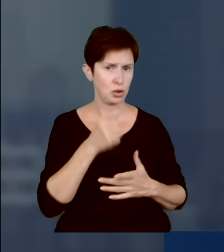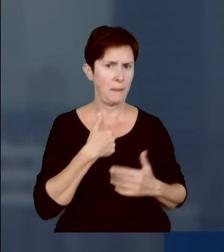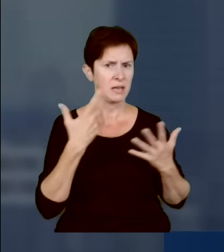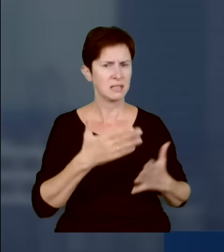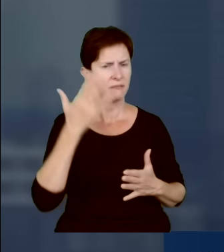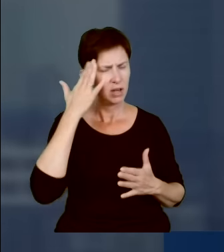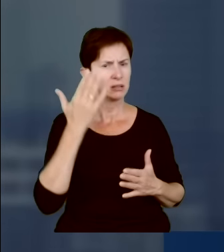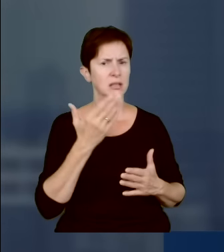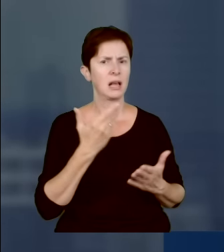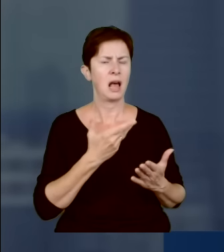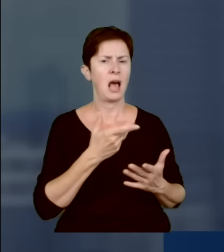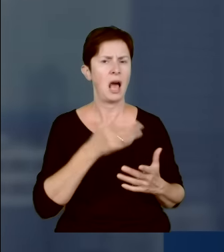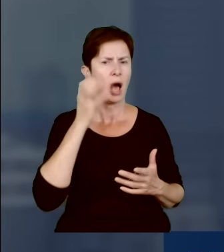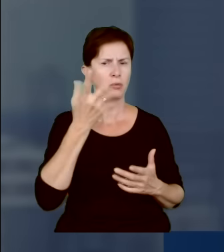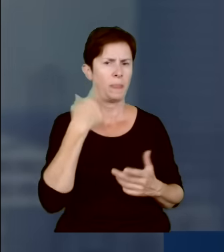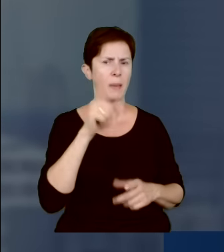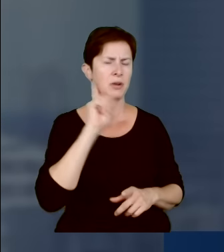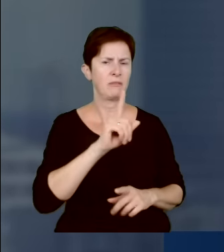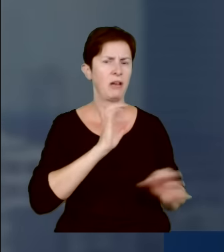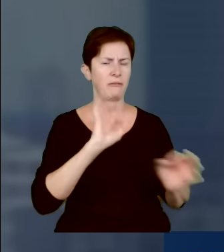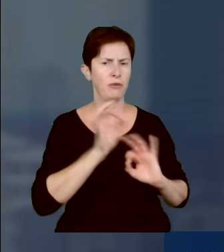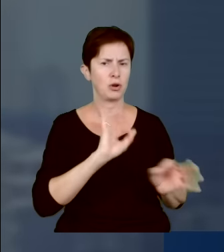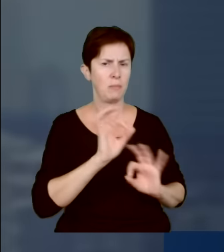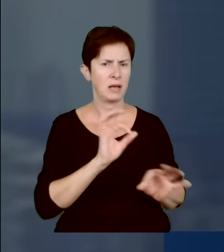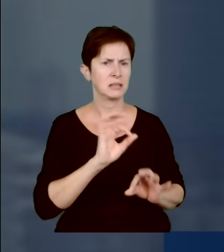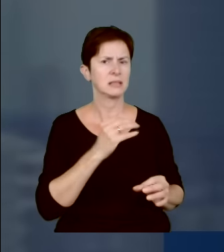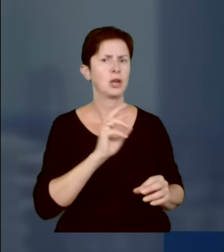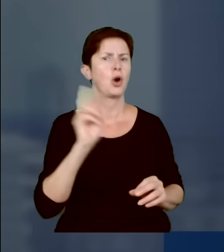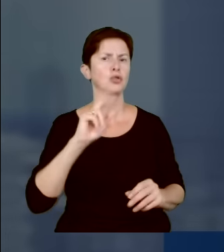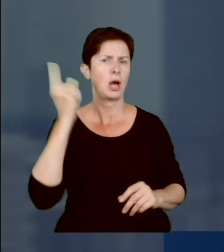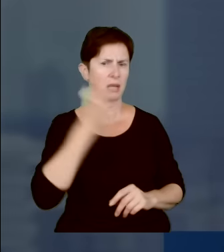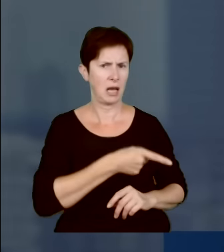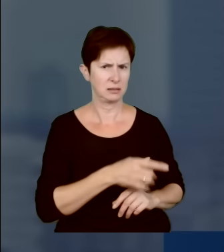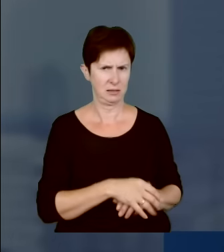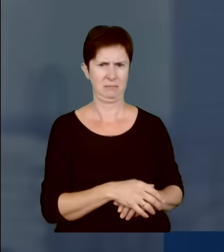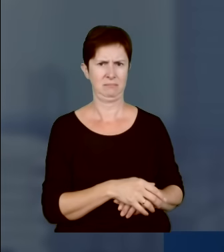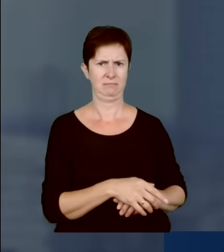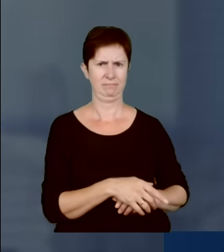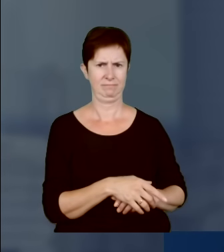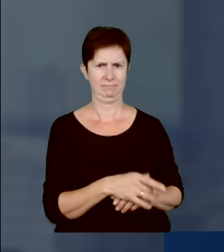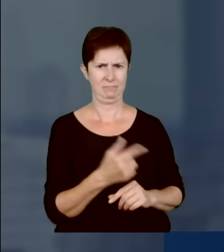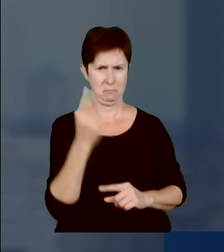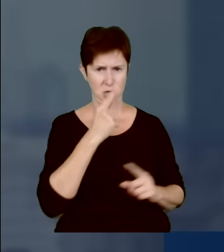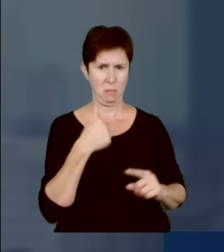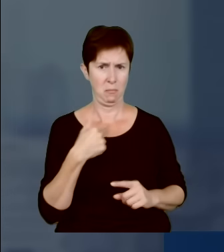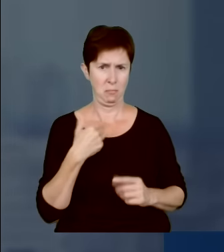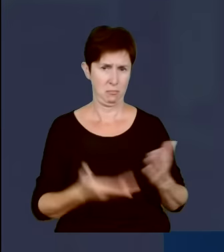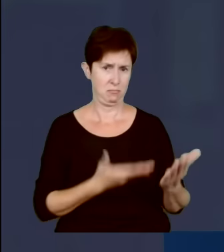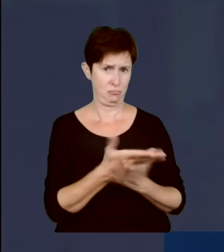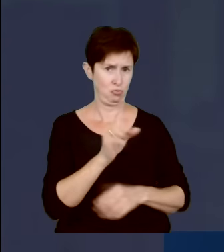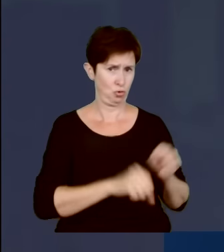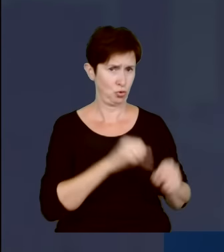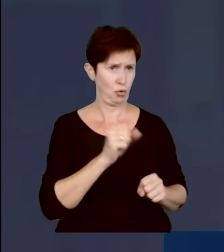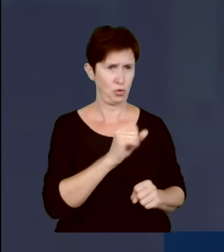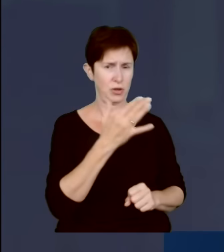zlecenie działali autorzy tych nieprawdziwych doniesień i jakie były ich motywacje. To są słowa dla nas obraźliwe i myślę, że my wystąpimy z pozwem sądowym. Sądzę, że